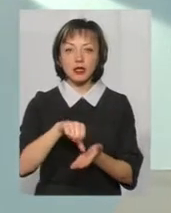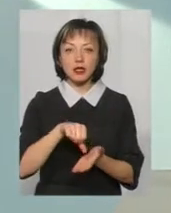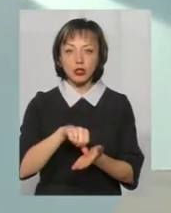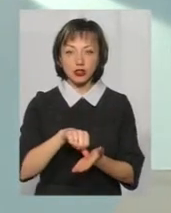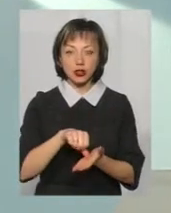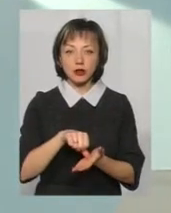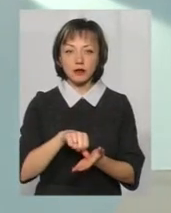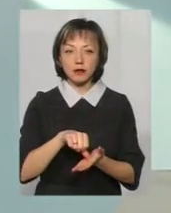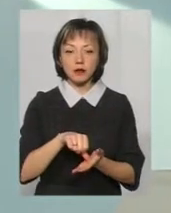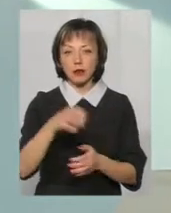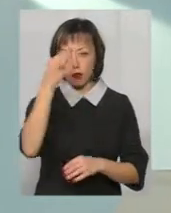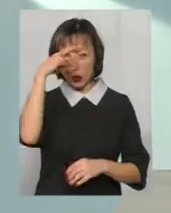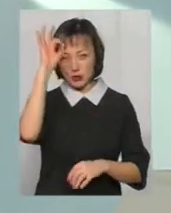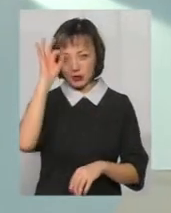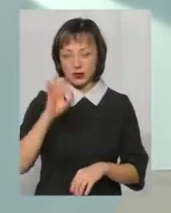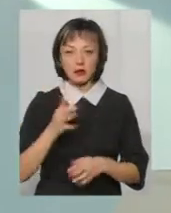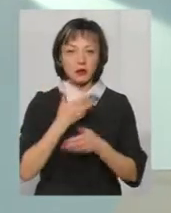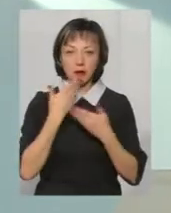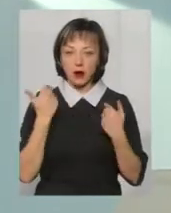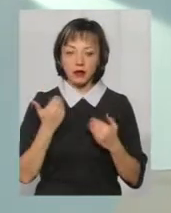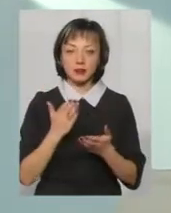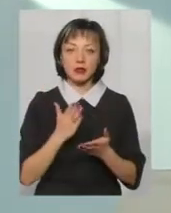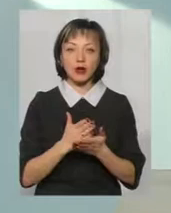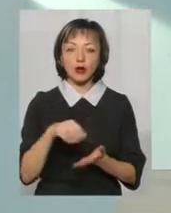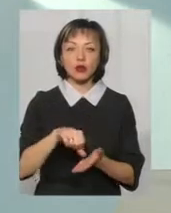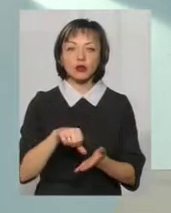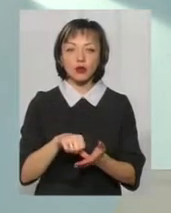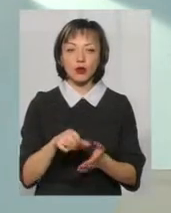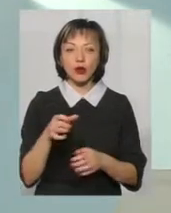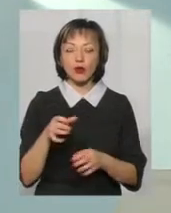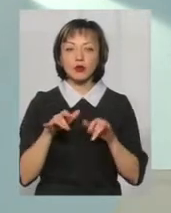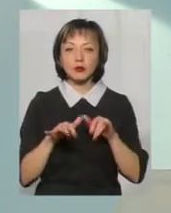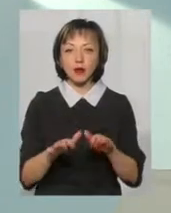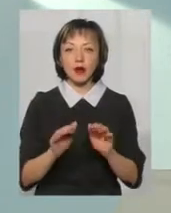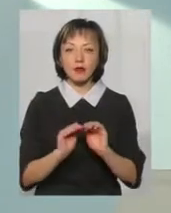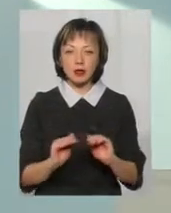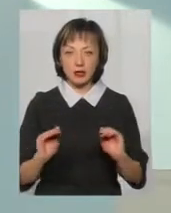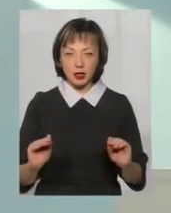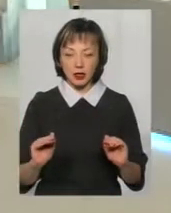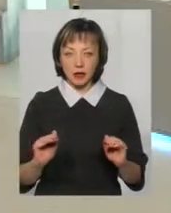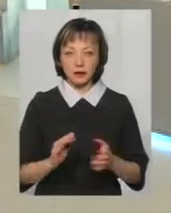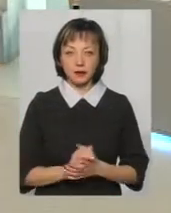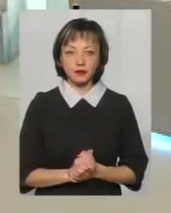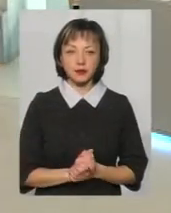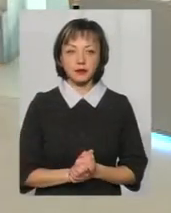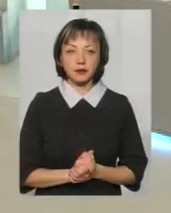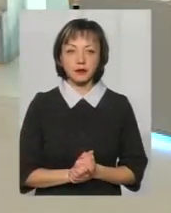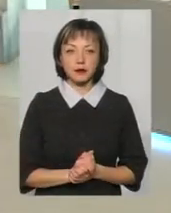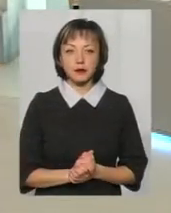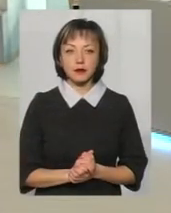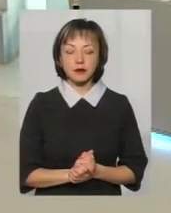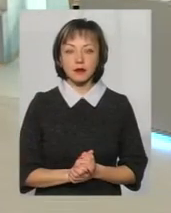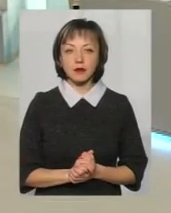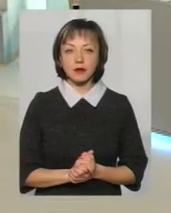працівників поліції. Їх немає. Мається на увазі дільничних у справах дітей ювенальної превенції. Що, наприклад,